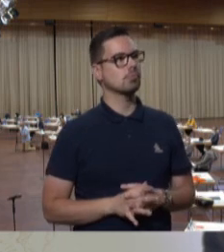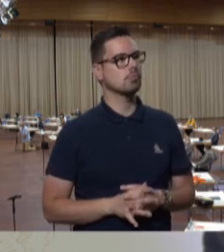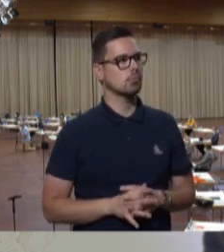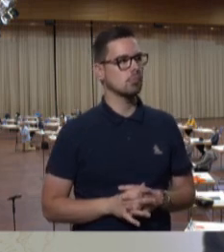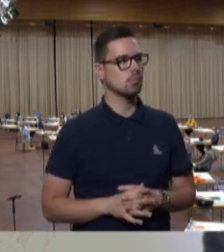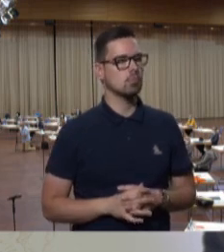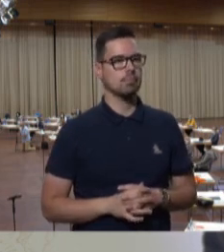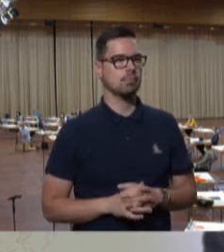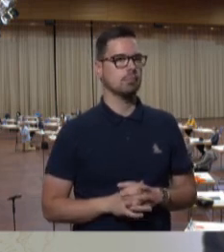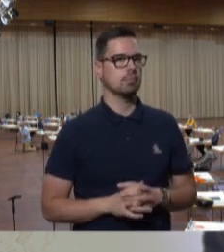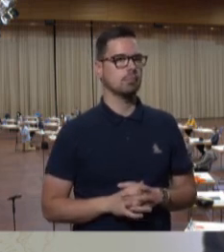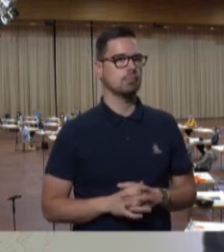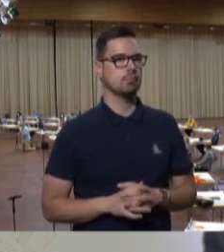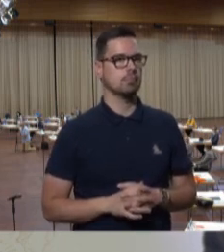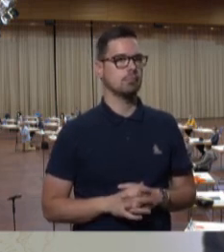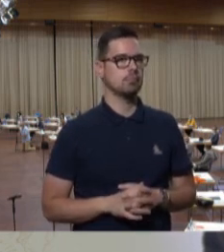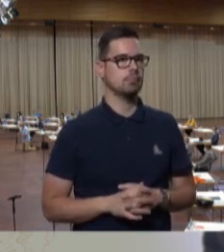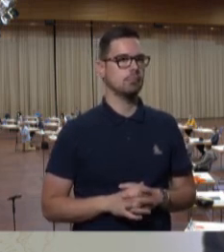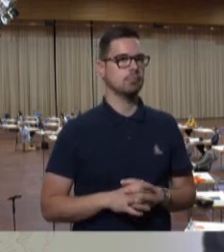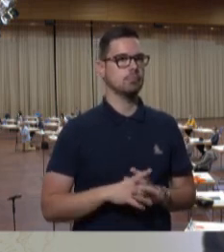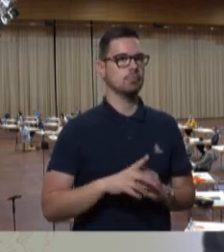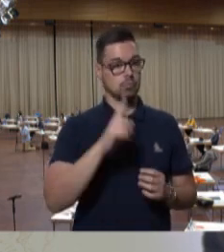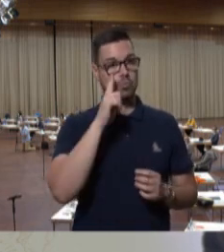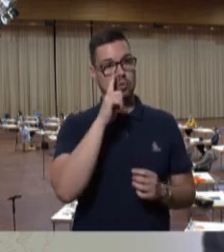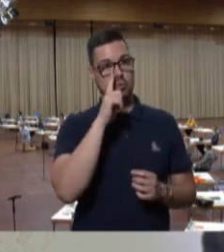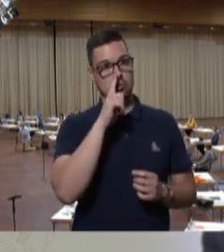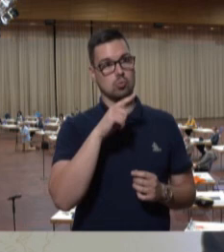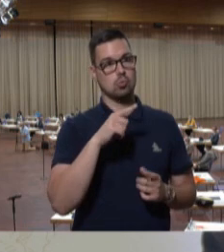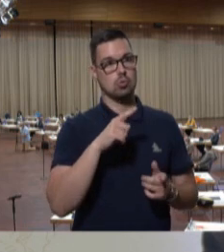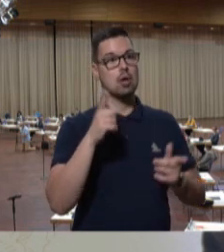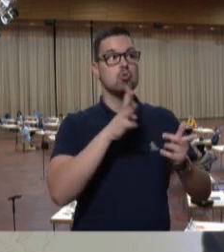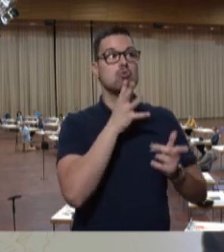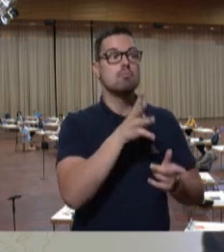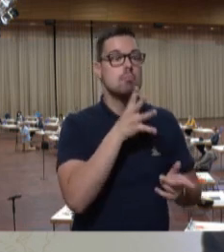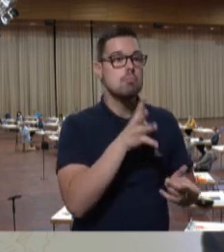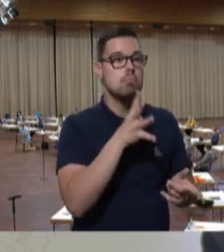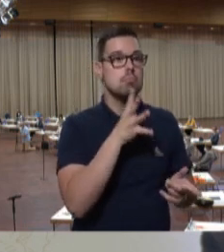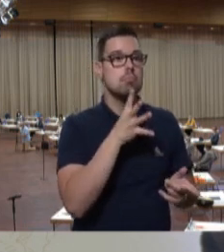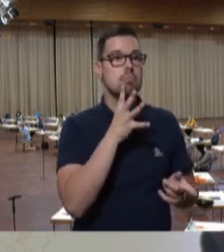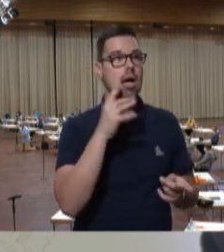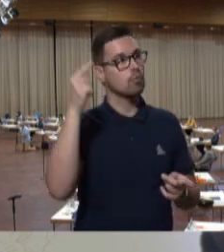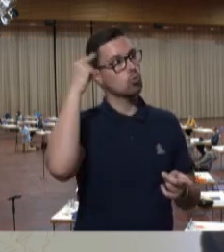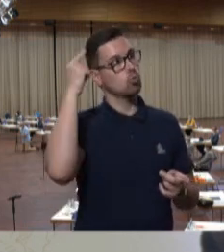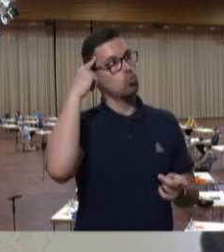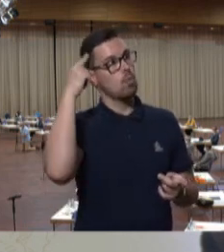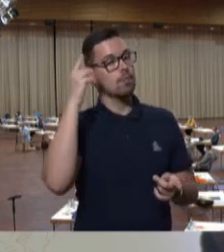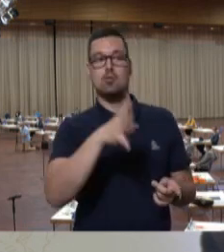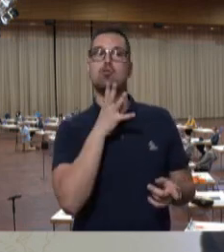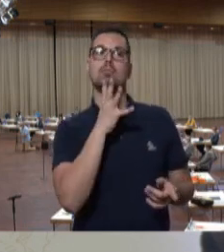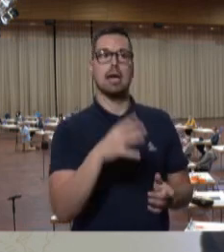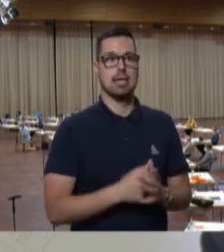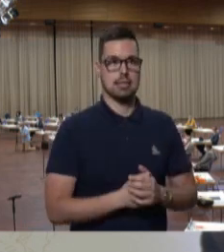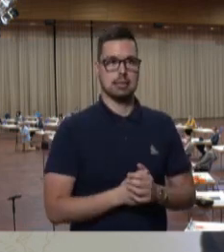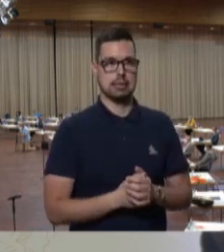Häufiger in diesem Plenum, nicht nur Frauen gegenüber. Sprache ist doch immer Ausdruck geistiger Haltung und wenn dort Wertschätzung und der